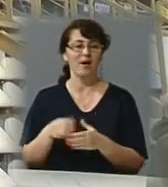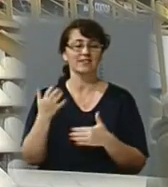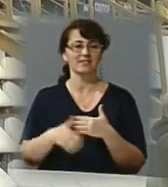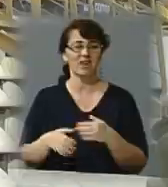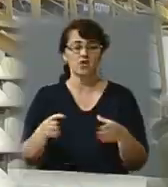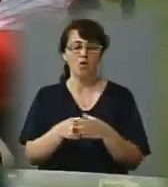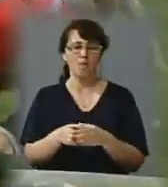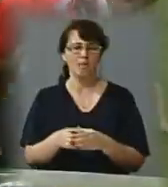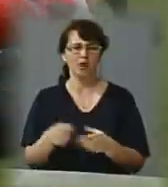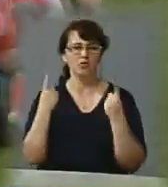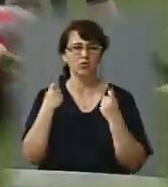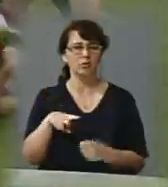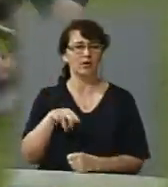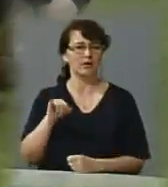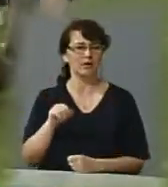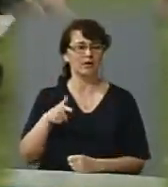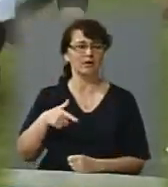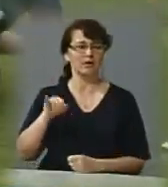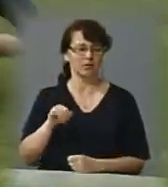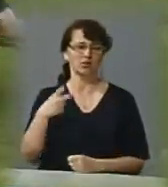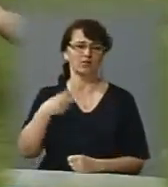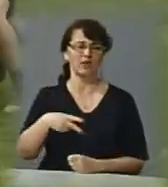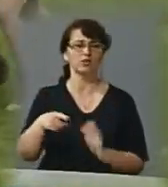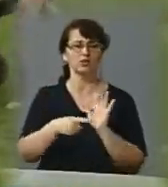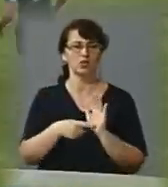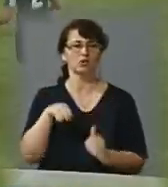Суперліги відбудеться 26 травня у Львові.